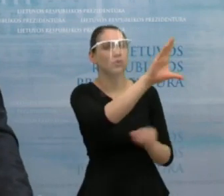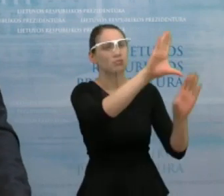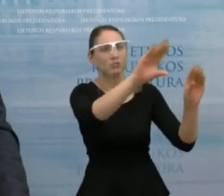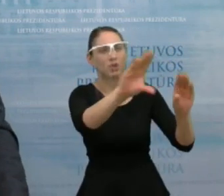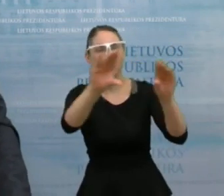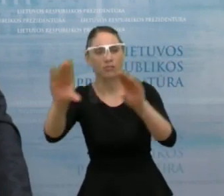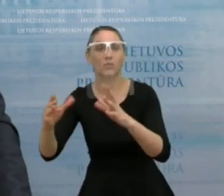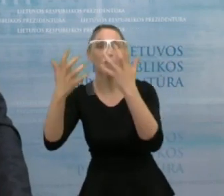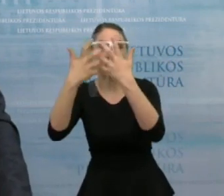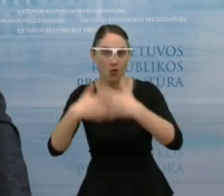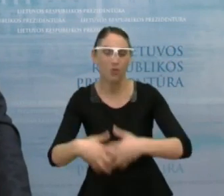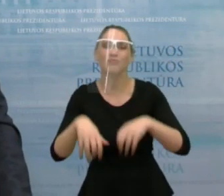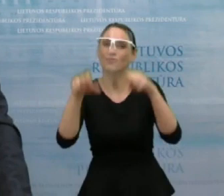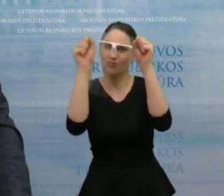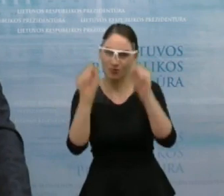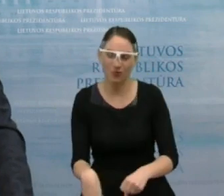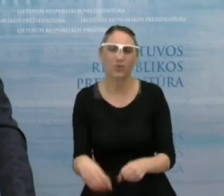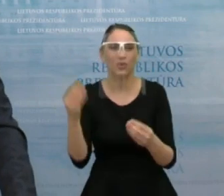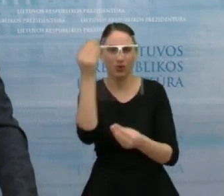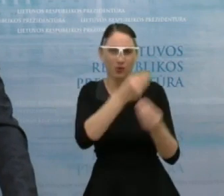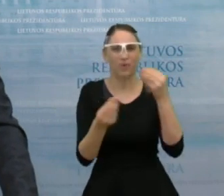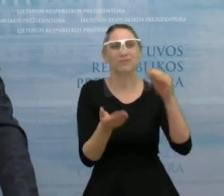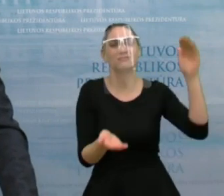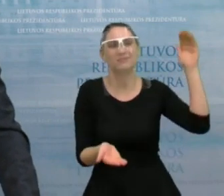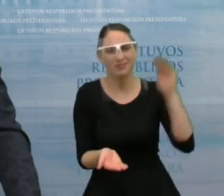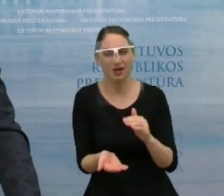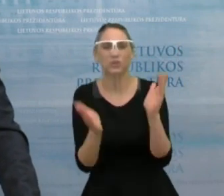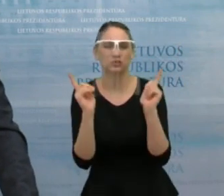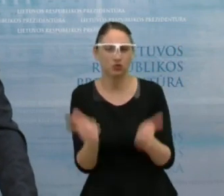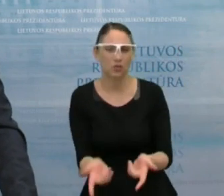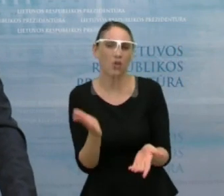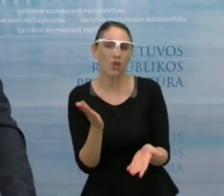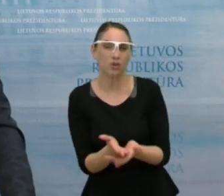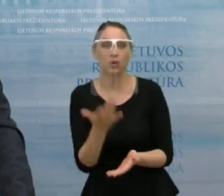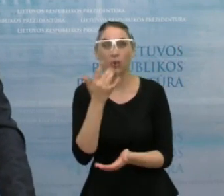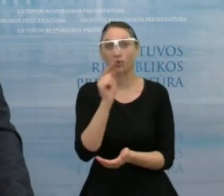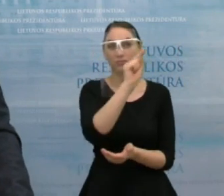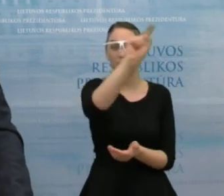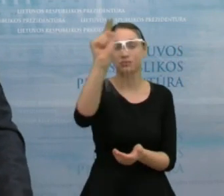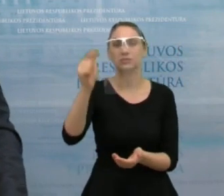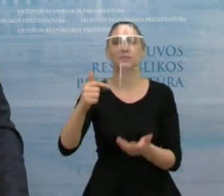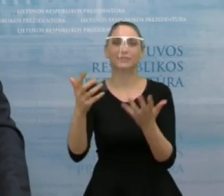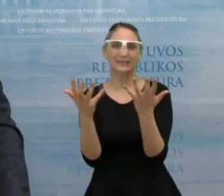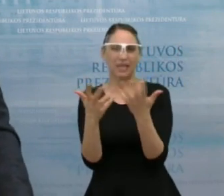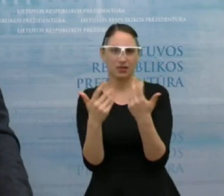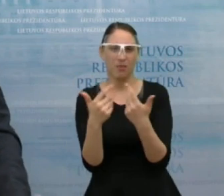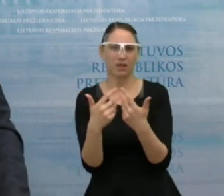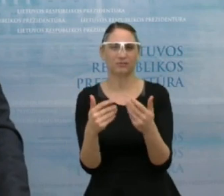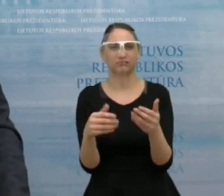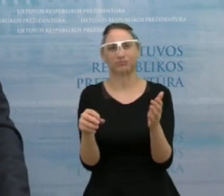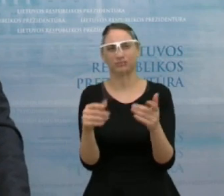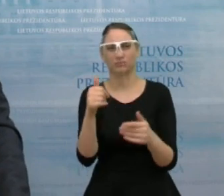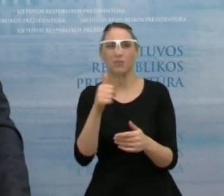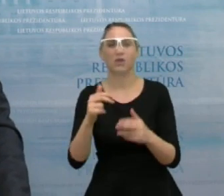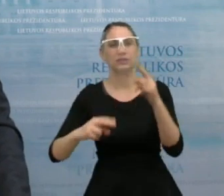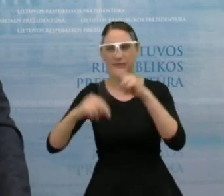reiškia, kad tikrai turime galimybių jų mažinti. Ir turime pavyzdžių kitose valstybėse skaitmenizacijos pavyzdžių, vėlgi tame